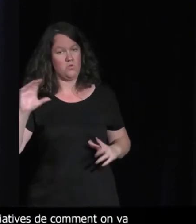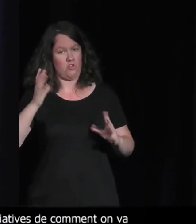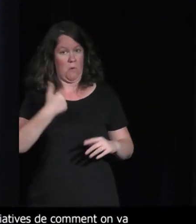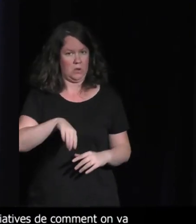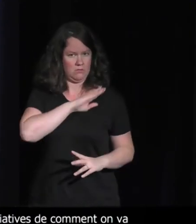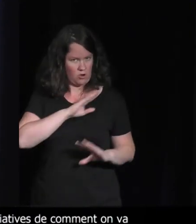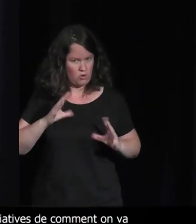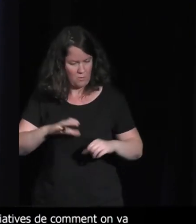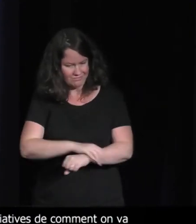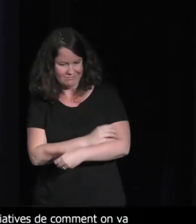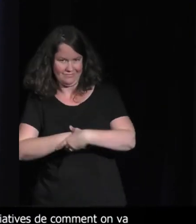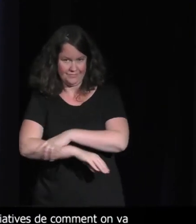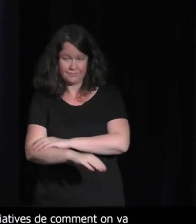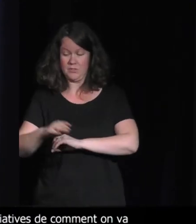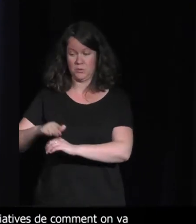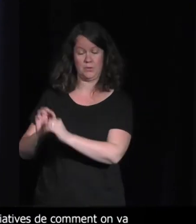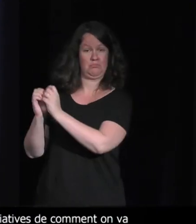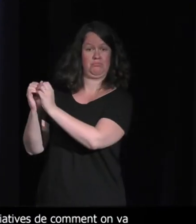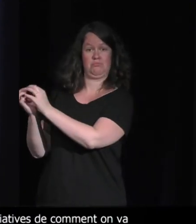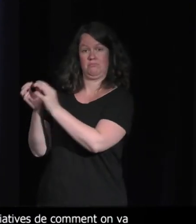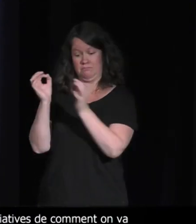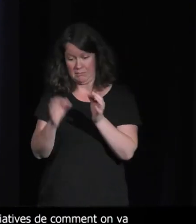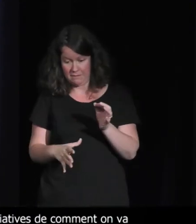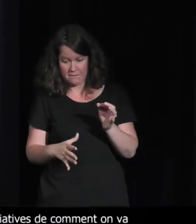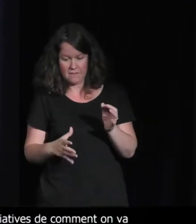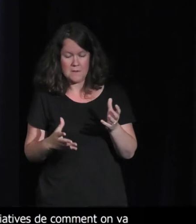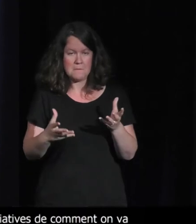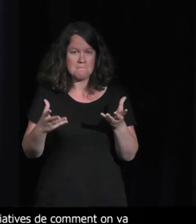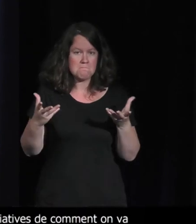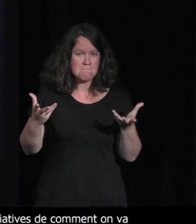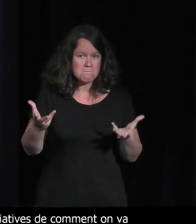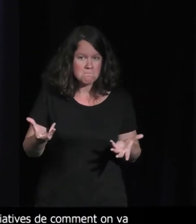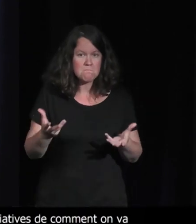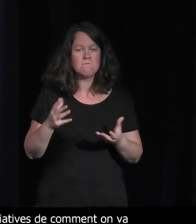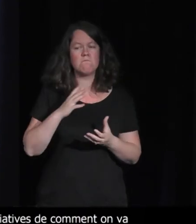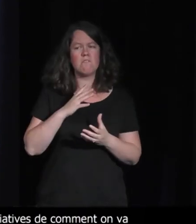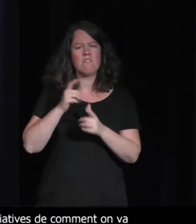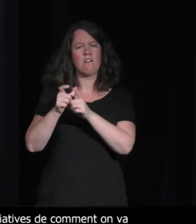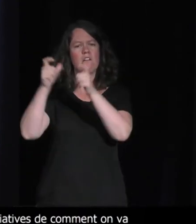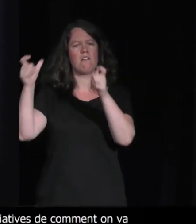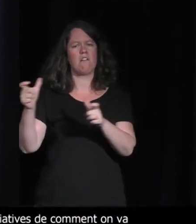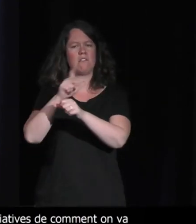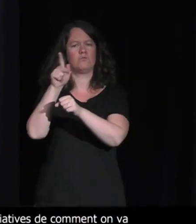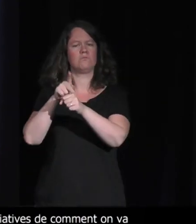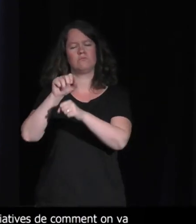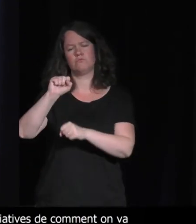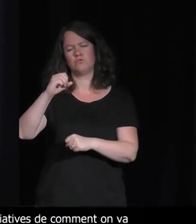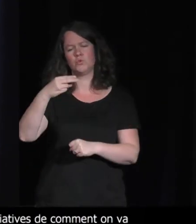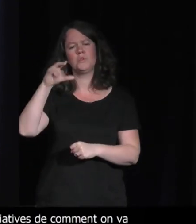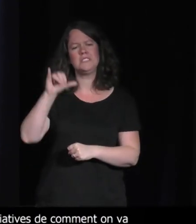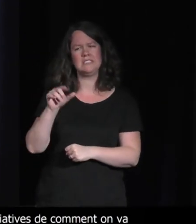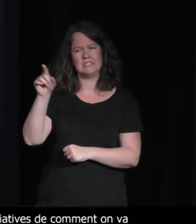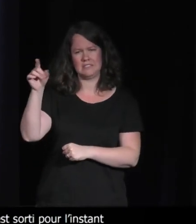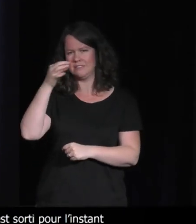totalement satisfaisant, pour dire un joli euphémisme. Il y avait notamment, bon, Sony qui avait fait une annonce comme quoi, sur la PlayStation